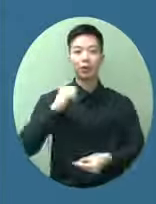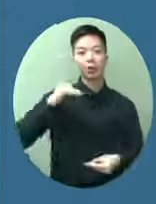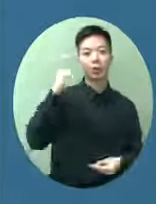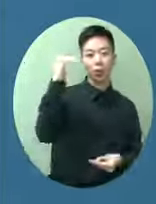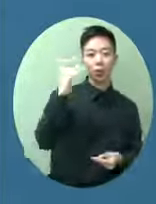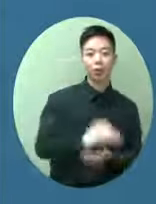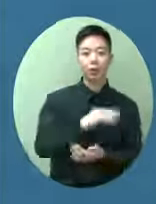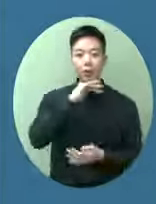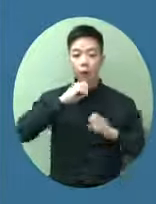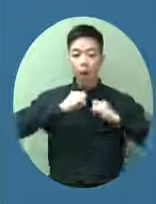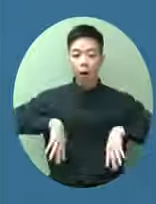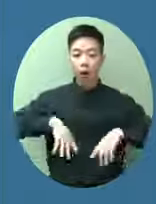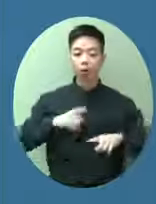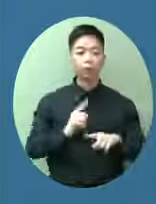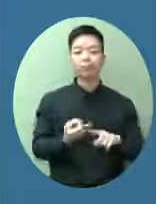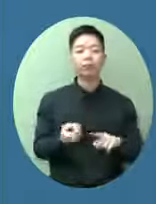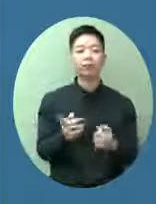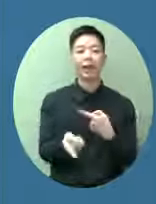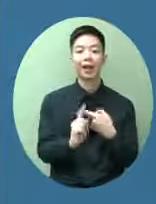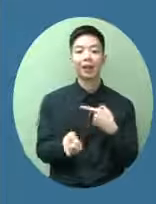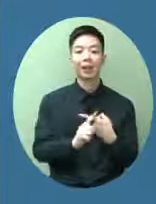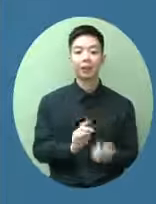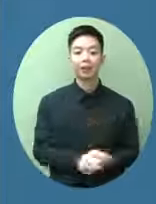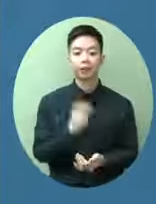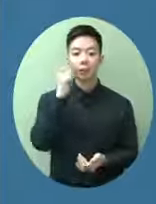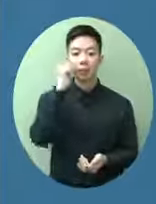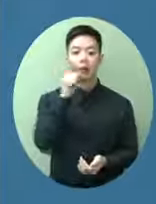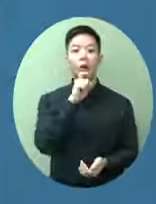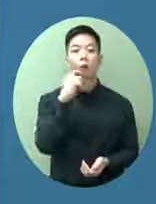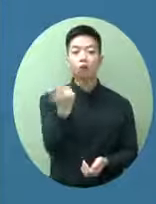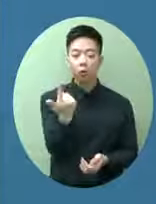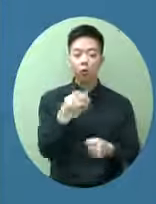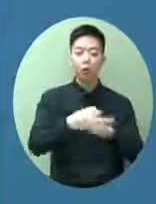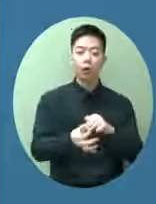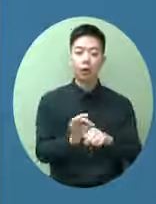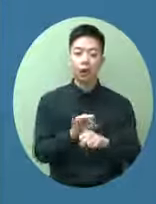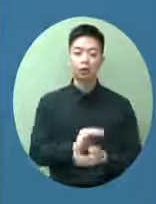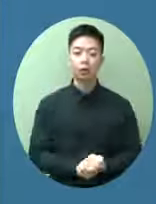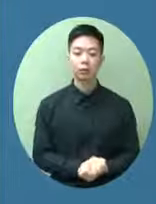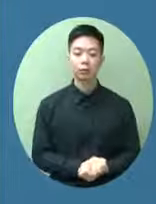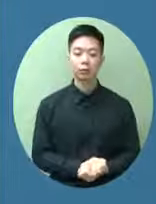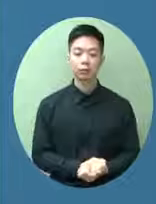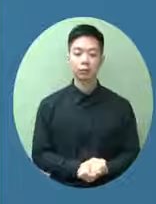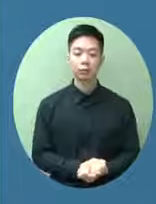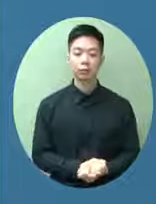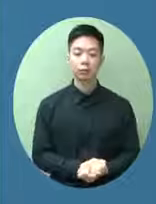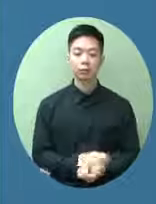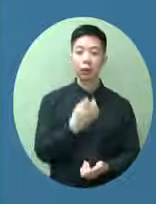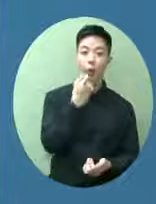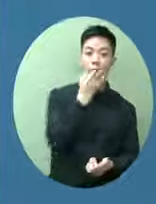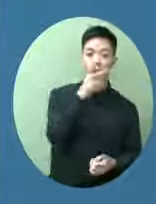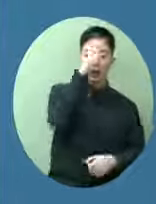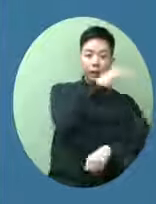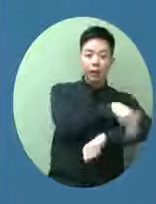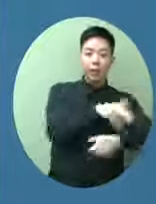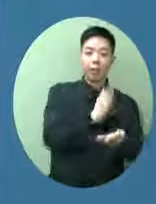就會出現問題尤其是看到越來越多國家是採取一個跟我們有些不同的政策就是